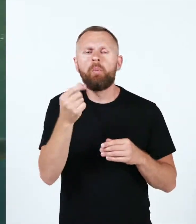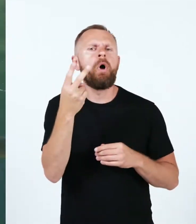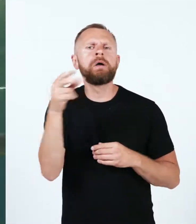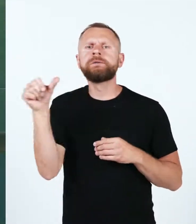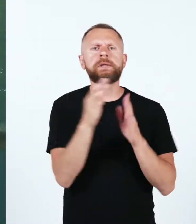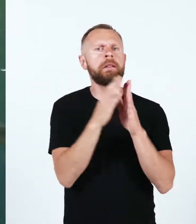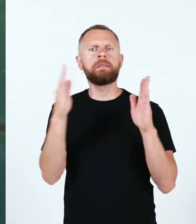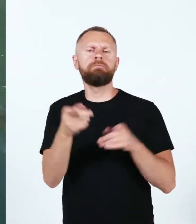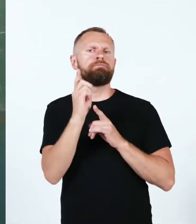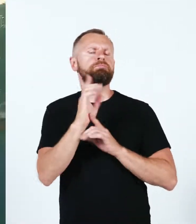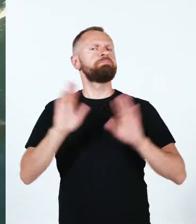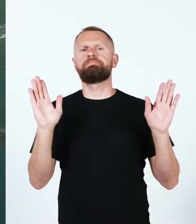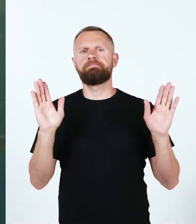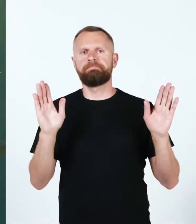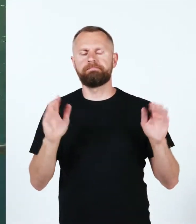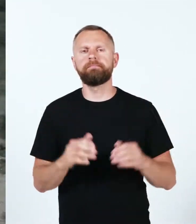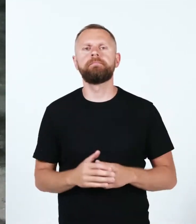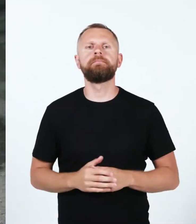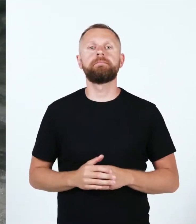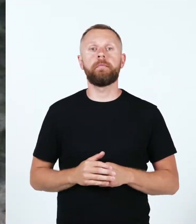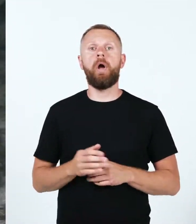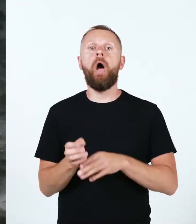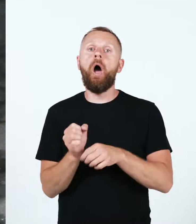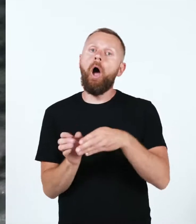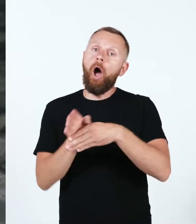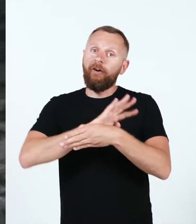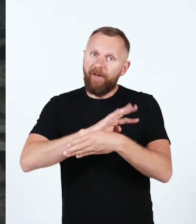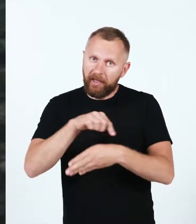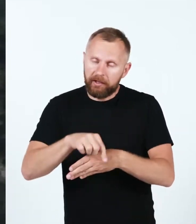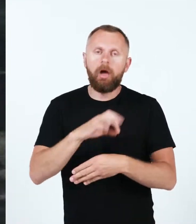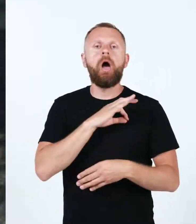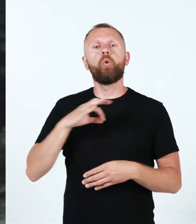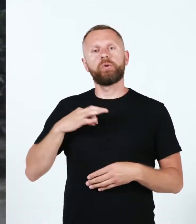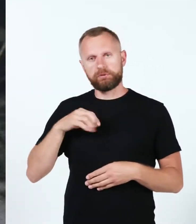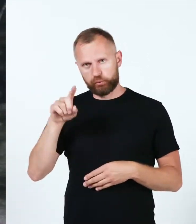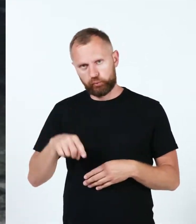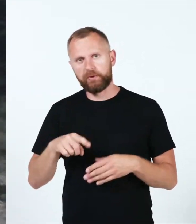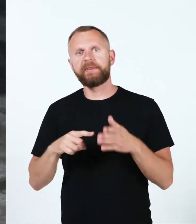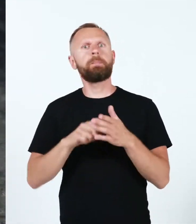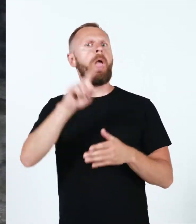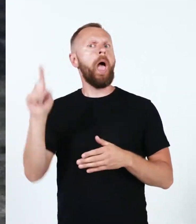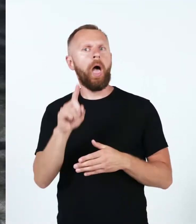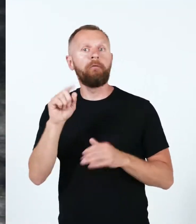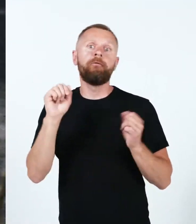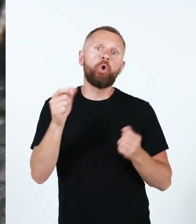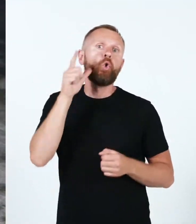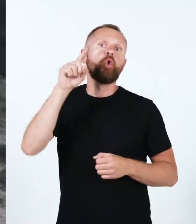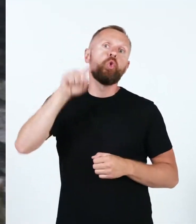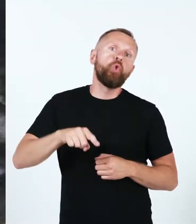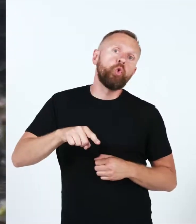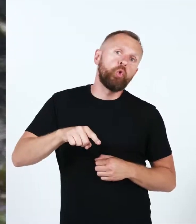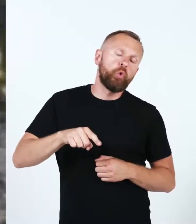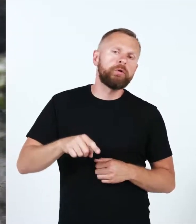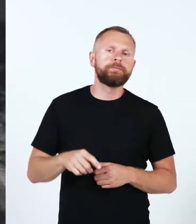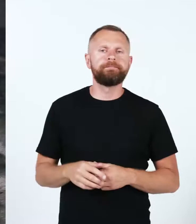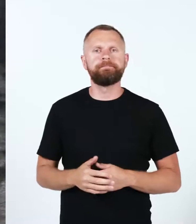tuulehaugi püüda vaid paar nädalat. Afenapüügi tiphoo aeg saabub tavaliselt augustis, ent viimastel aastatel on saabunud ka